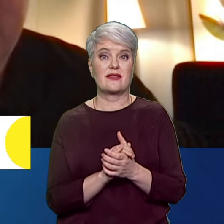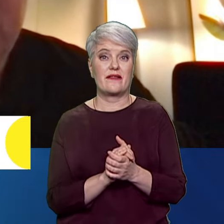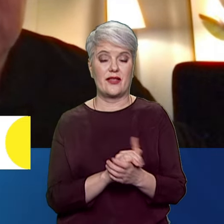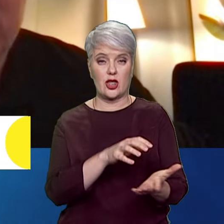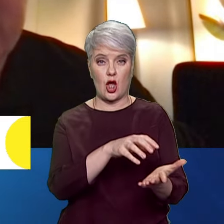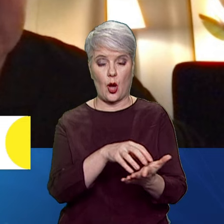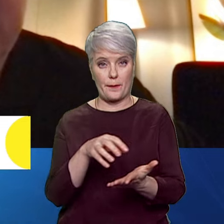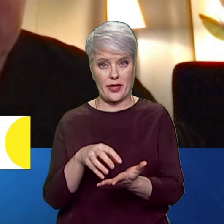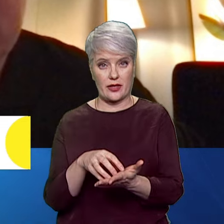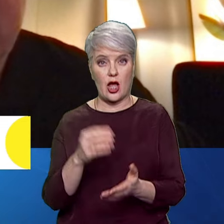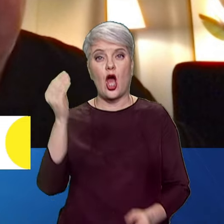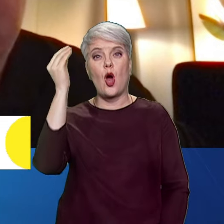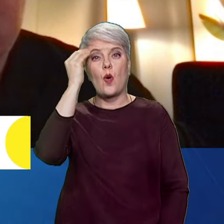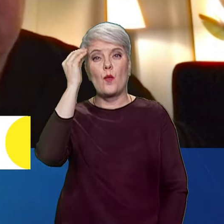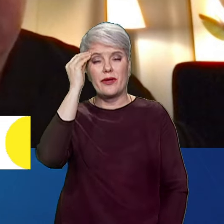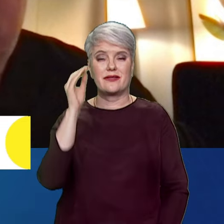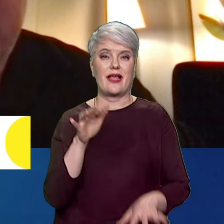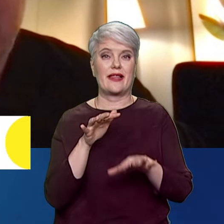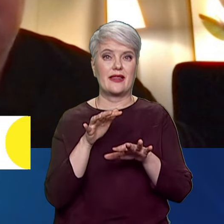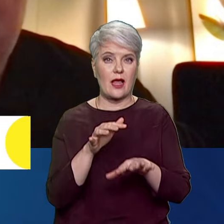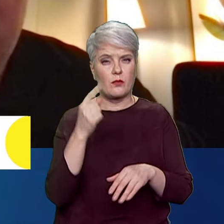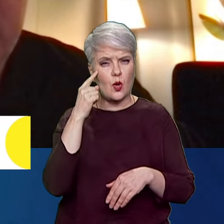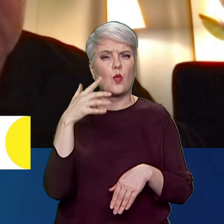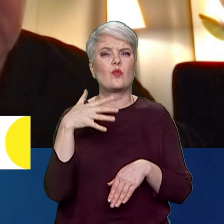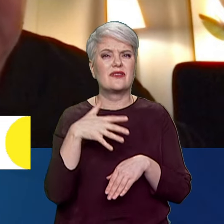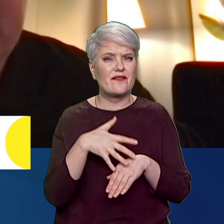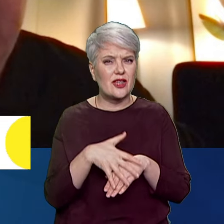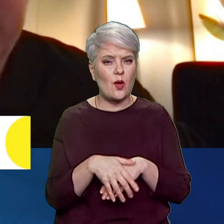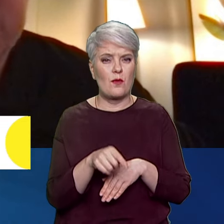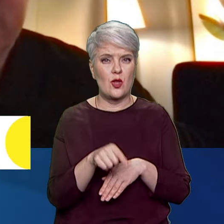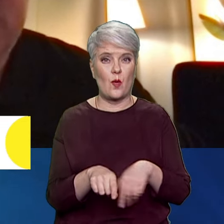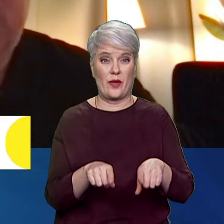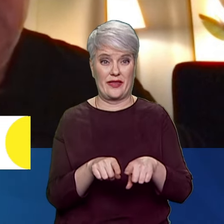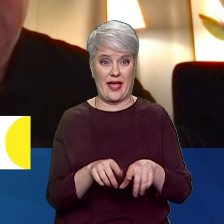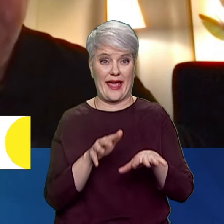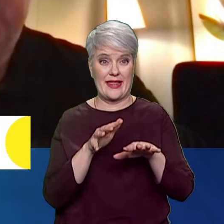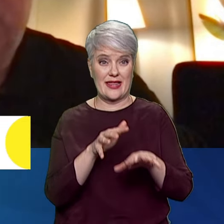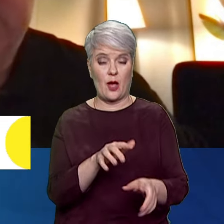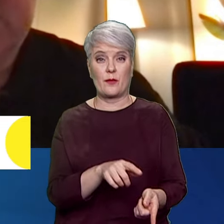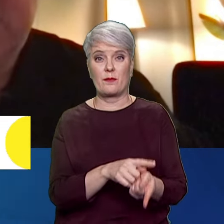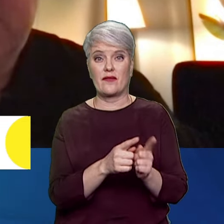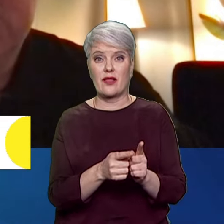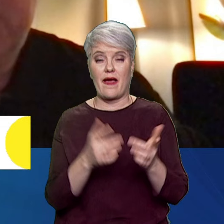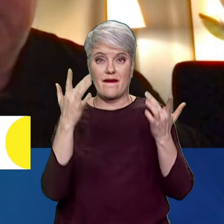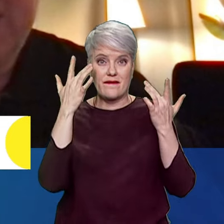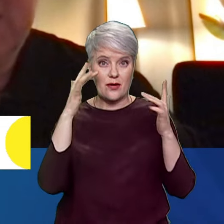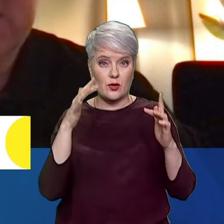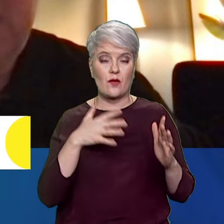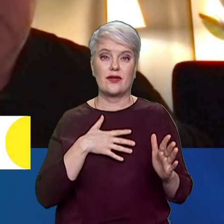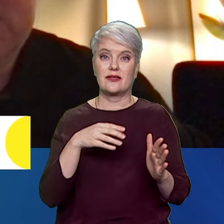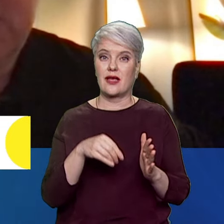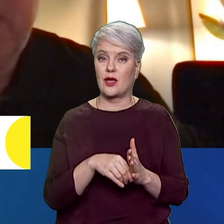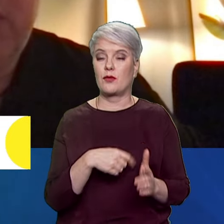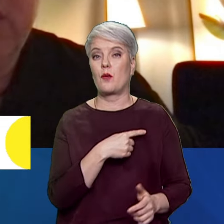а також умисне вчинення нападу з усвідомленням того, що такий напад призведе до випадкової загибелі чи поранення